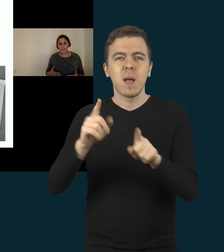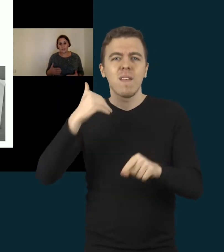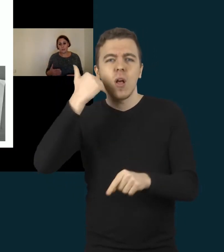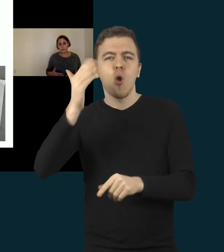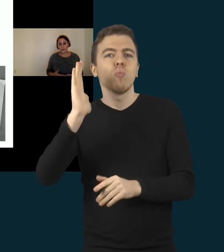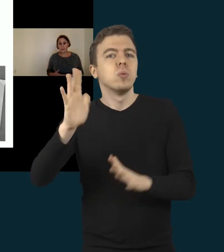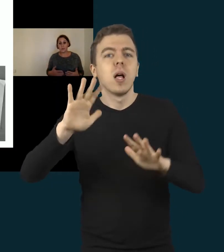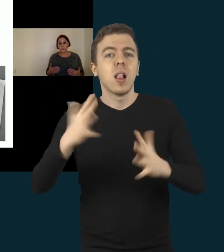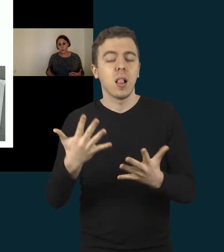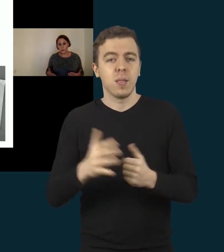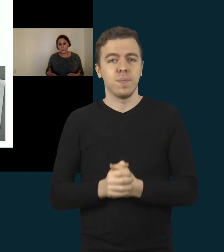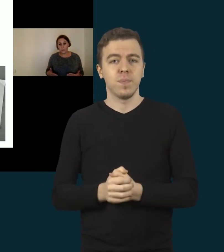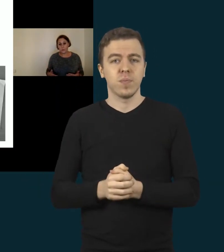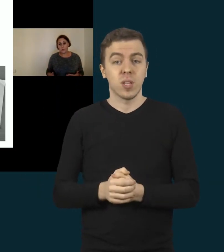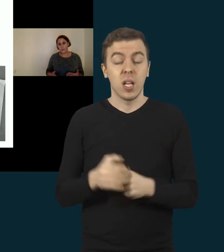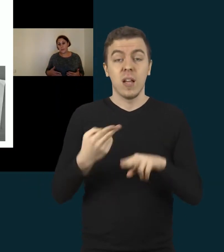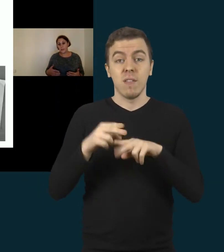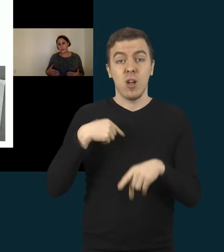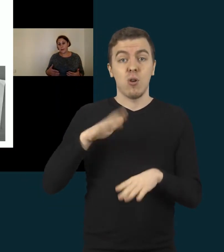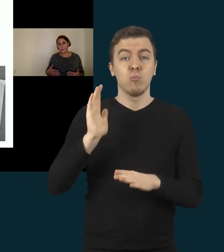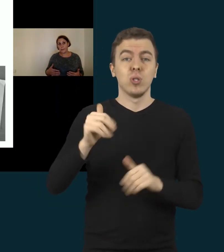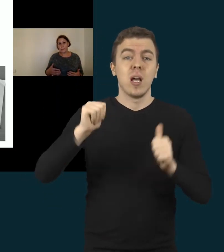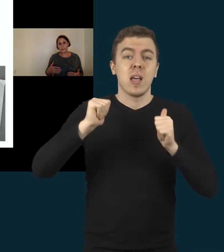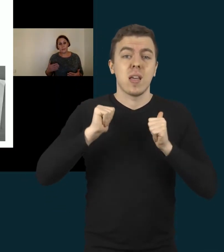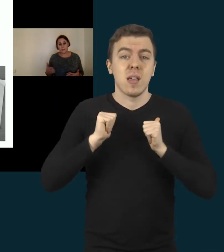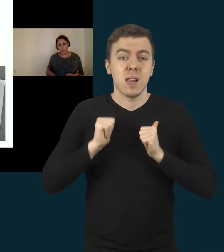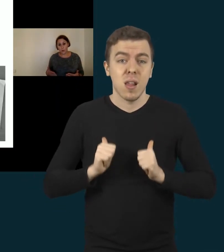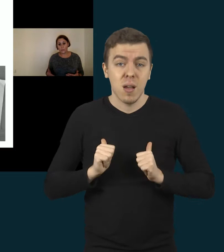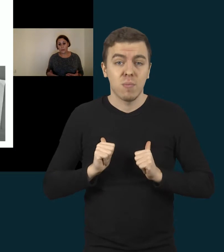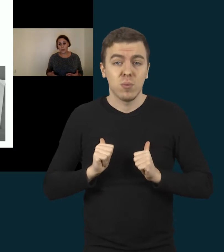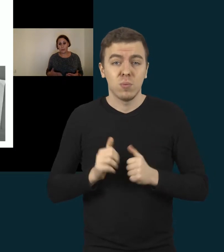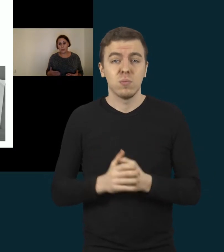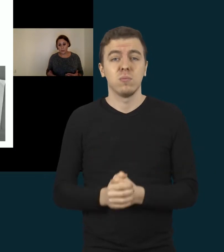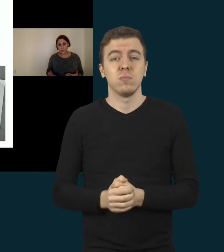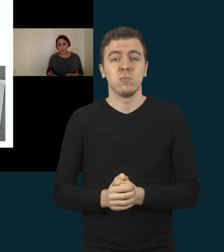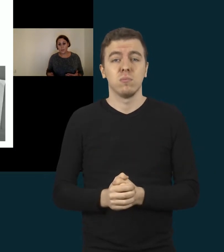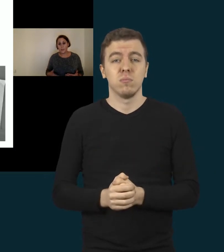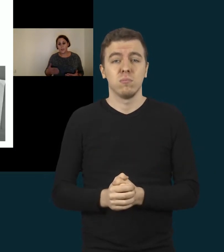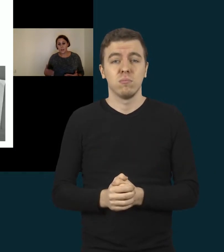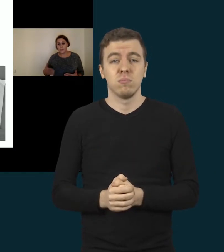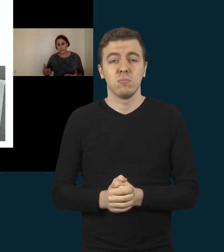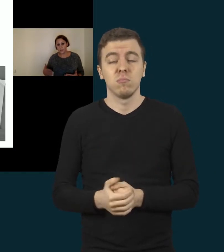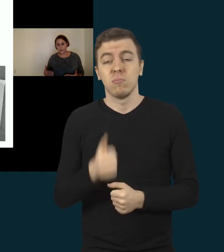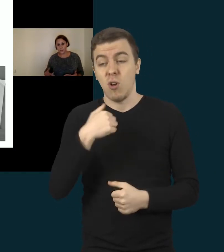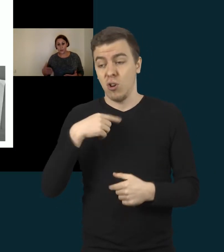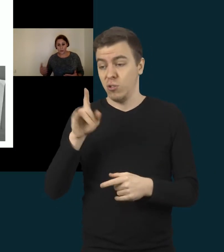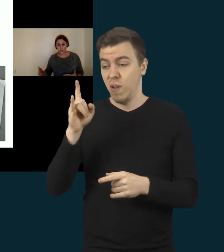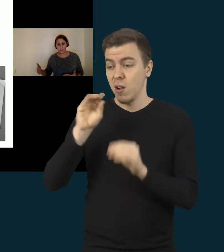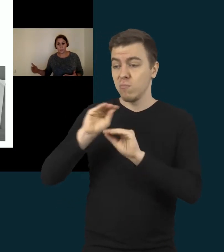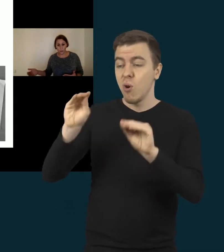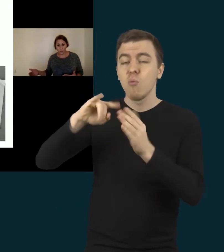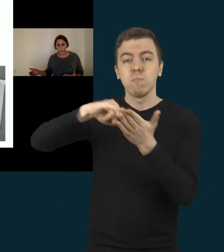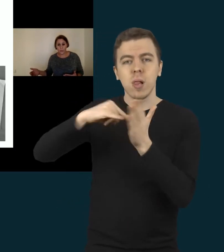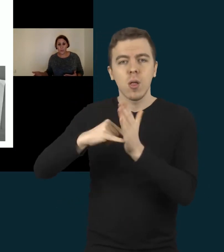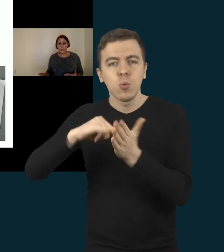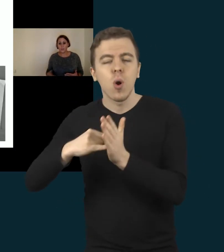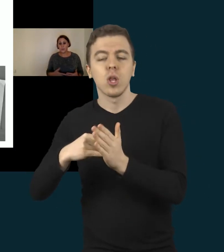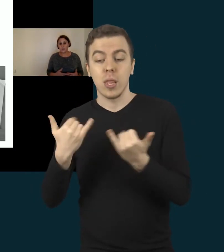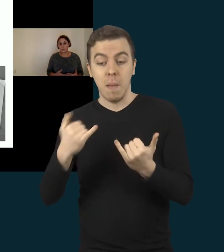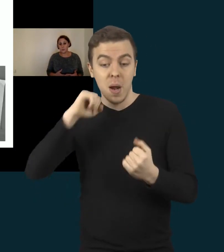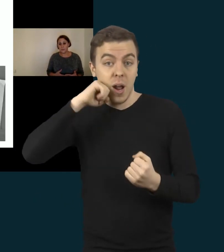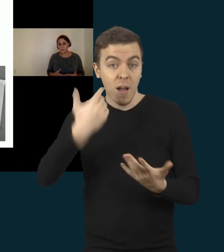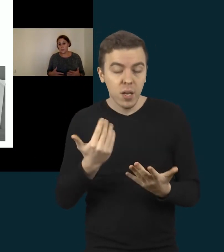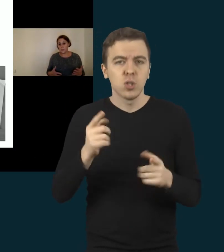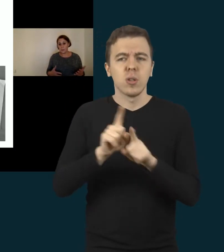Nes tai suteikia ramumo, tai mes mokom vaiką planuoti, ką dabar aš vyksu ir kas po to bus. Tai